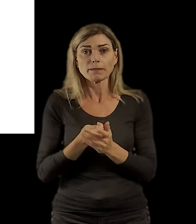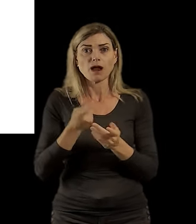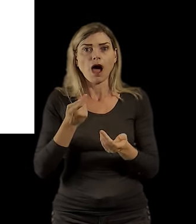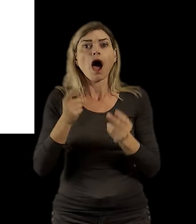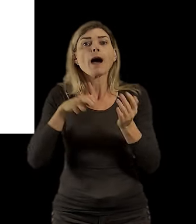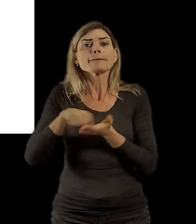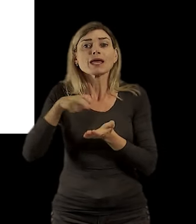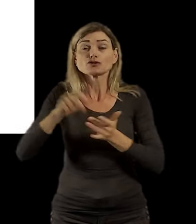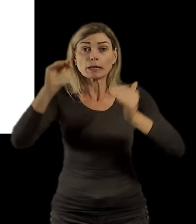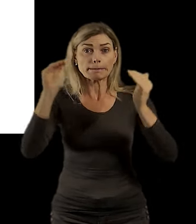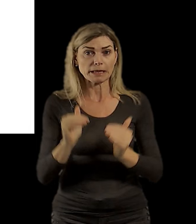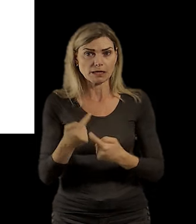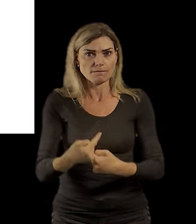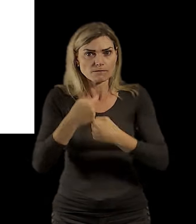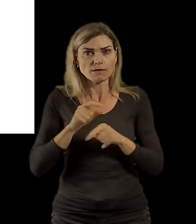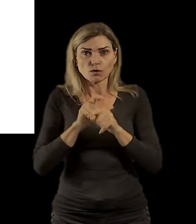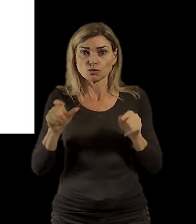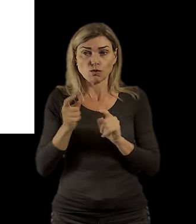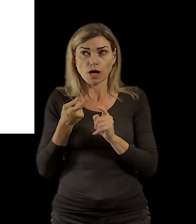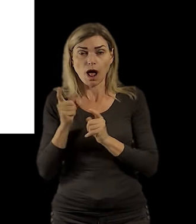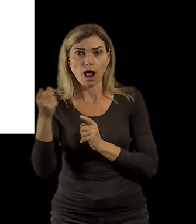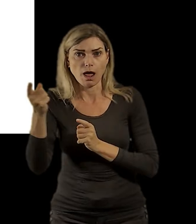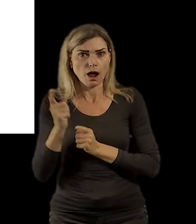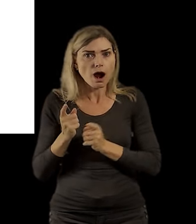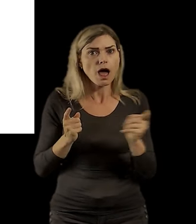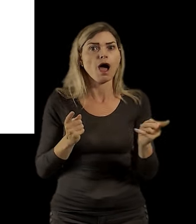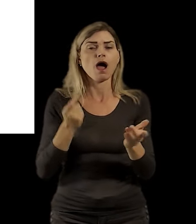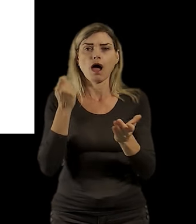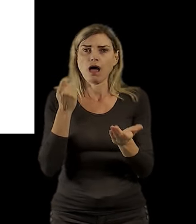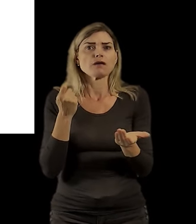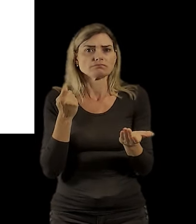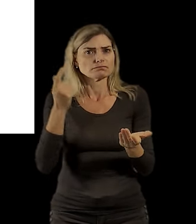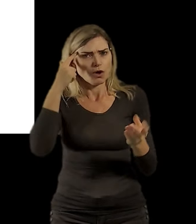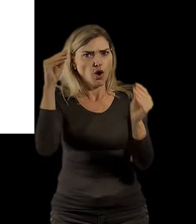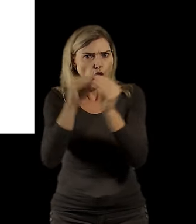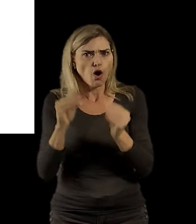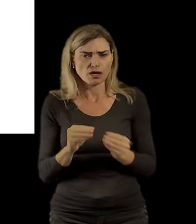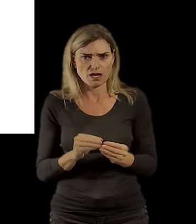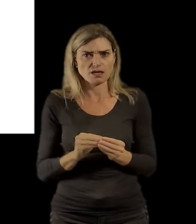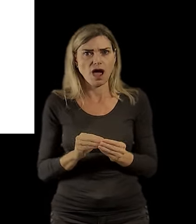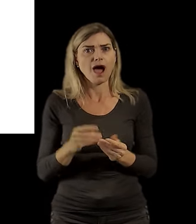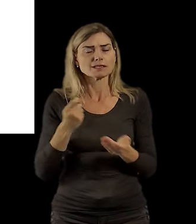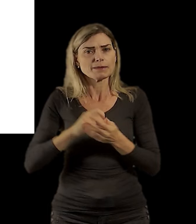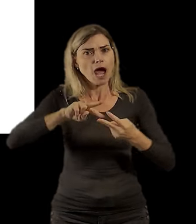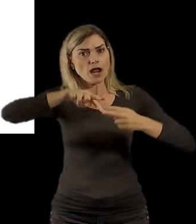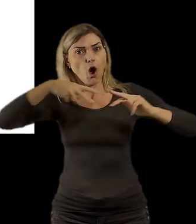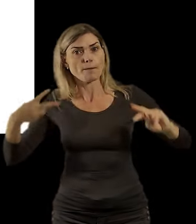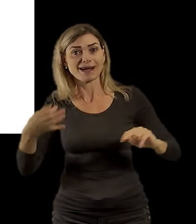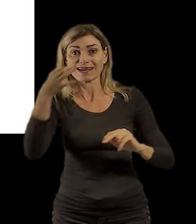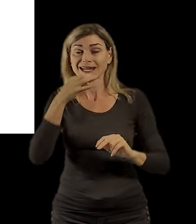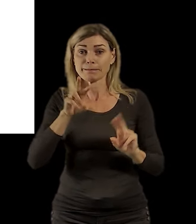nebo cyklodopravu, protože prostě ty cíle jsou moc daleko, tak ta logika se vlastně jenom otáčí, to znamená primárně,